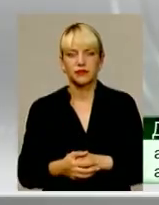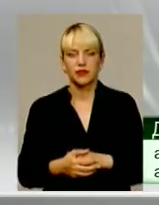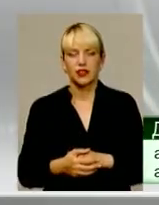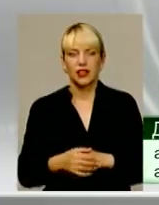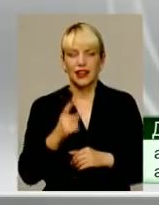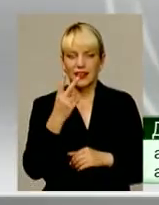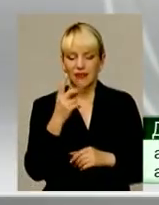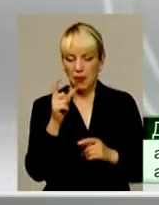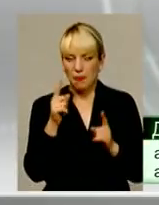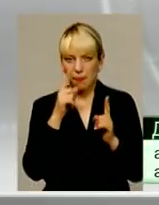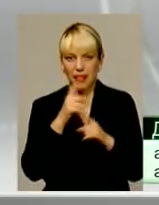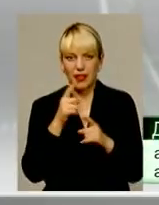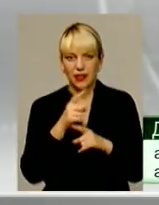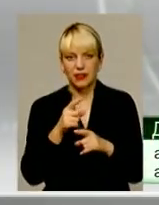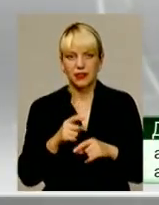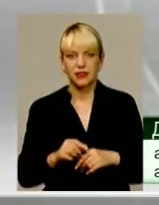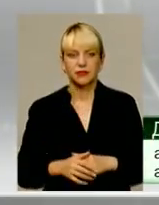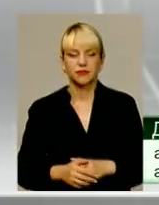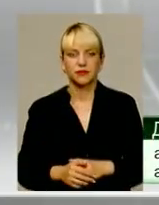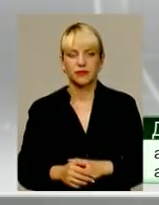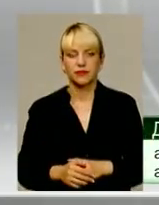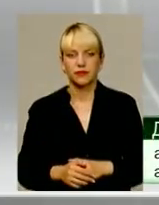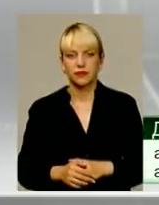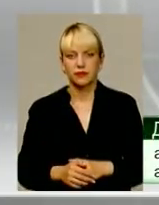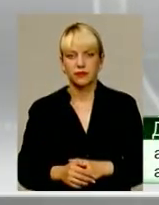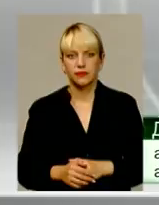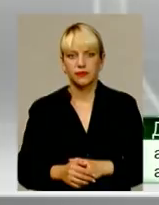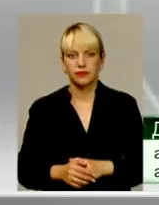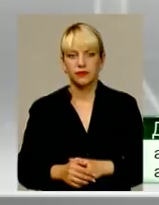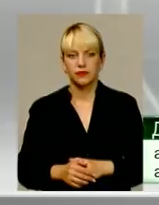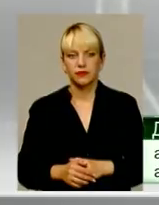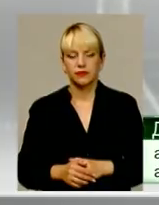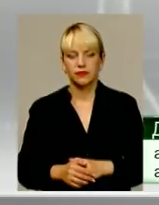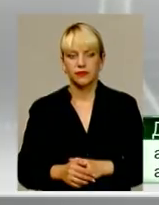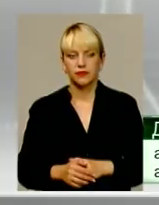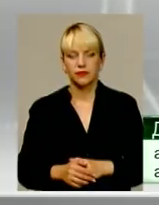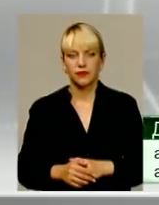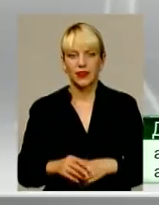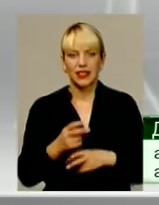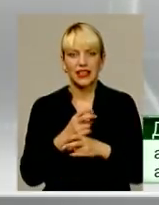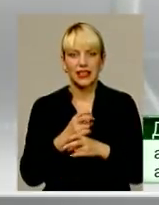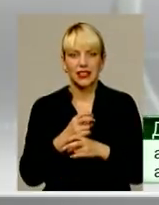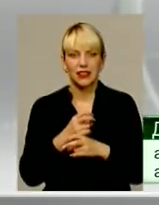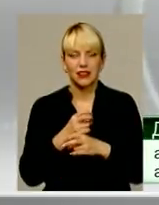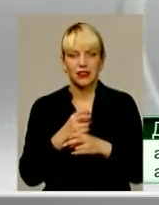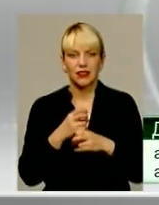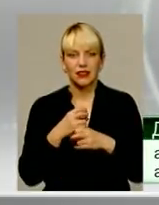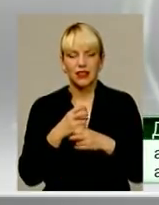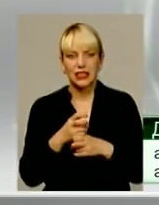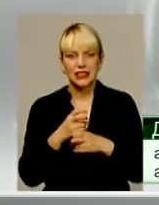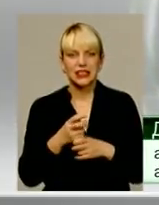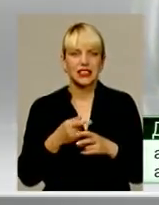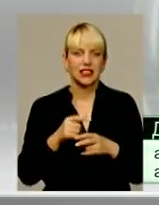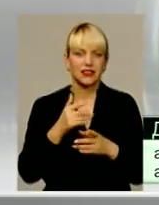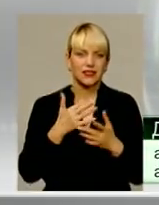і два маленьких, тобто фактично п'ять фрагментів лячок. Ось і кістки, скажімо, на які капала ця міддю, і